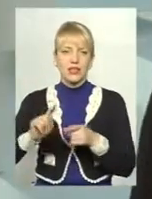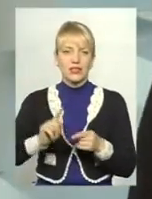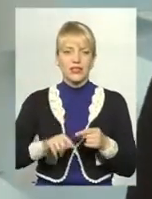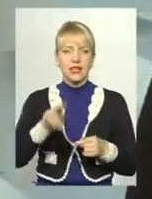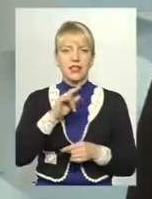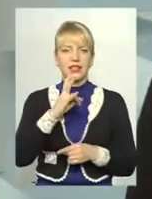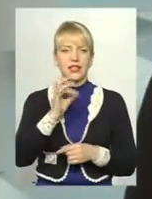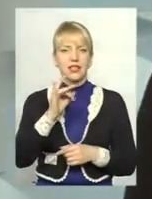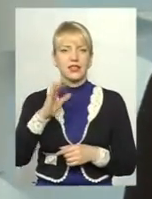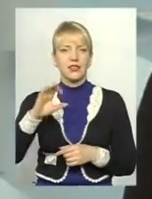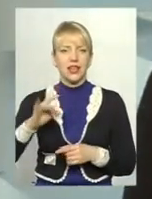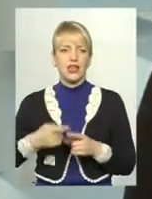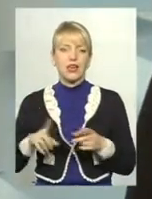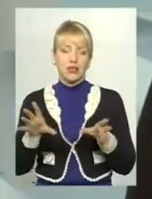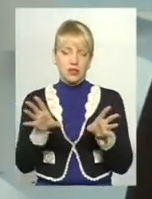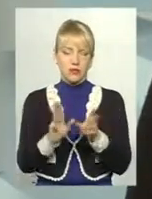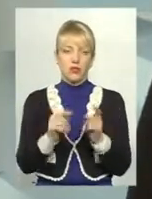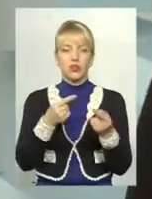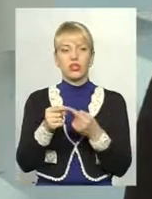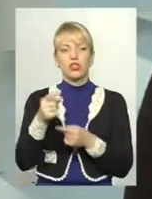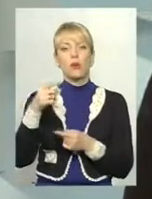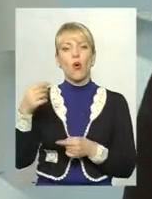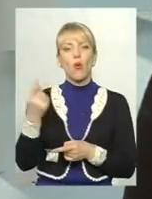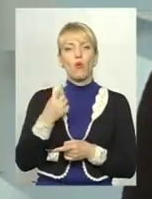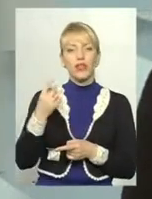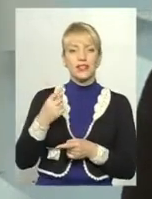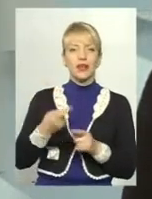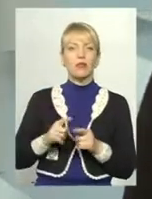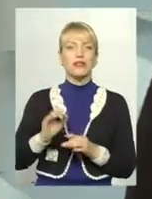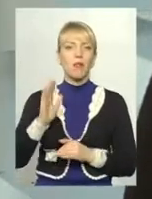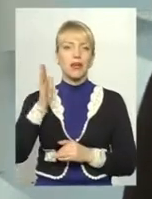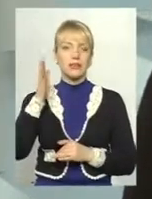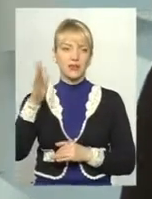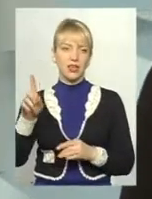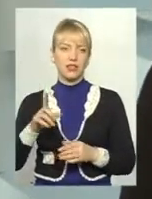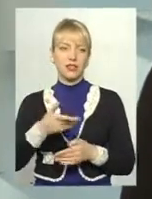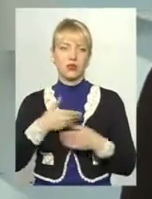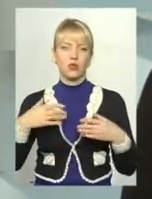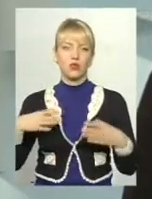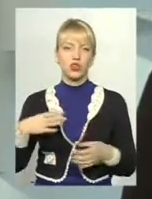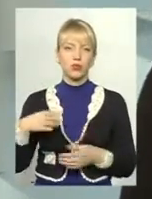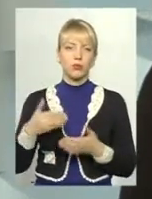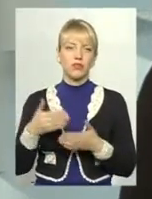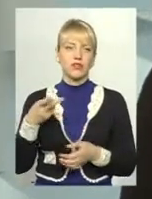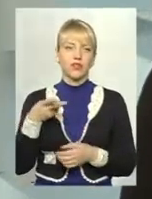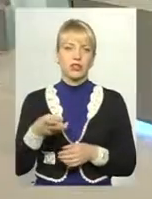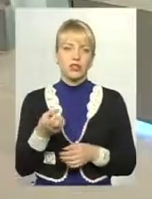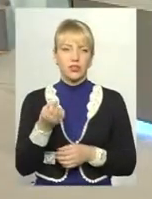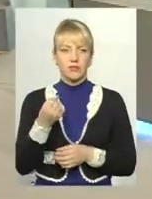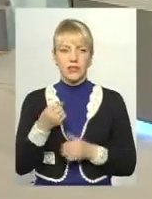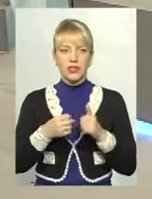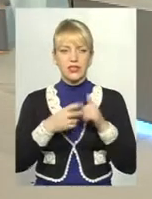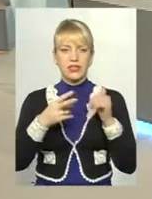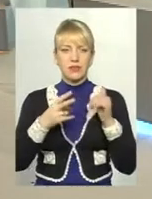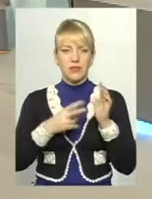використати спільно з іншими областями. Це ті перспективи, які ми очікуємо від 2017 року. Дякую